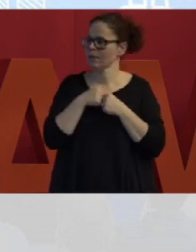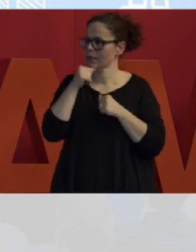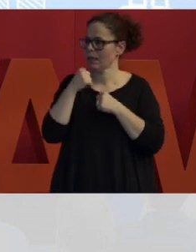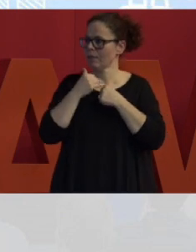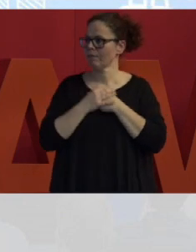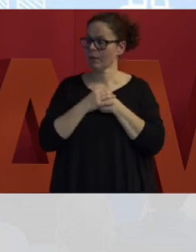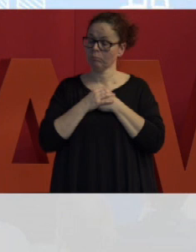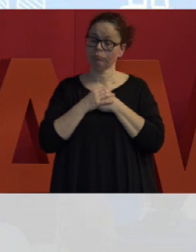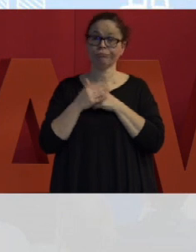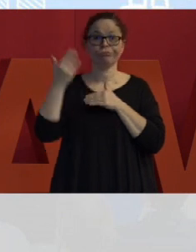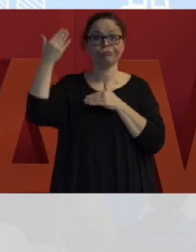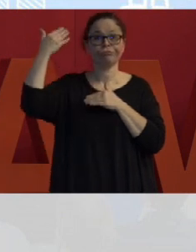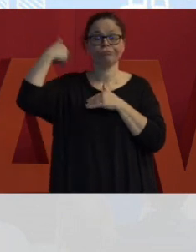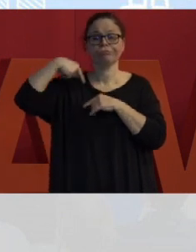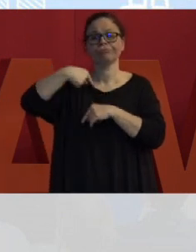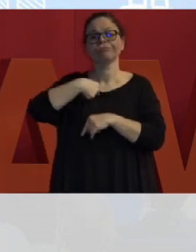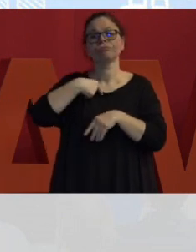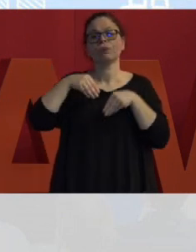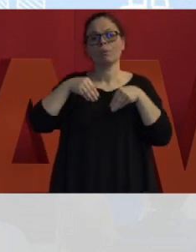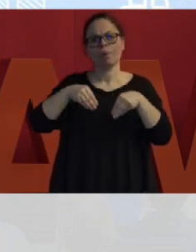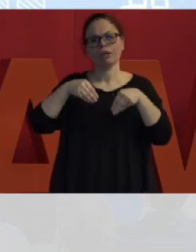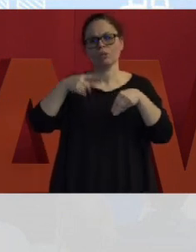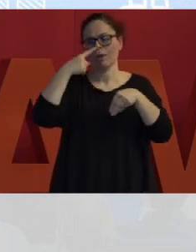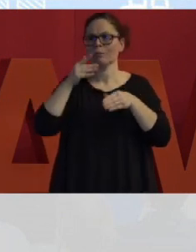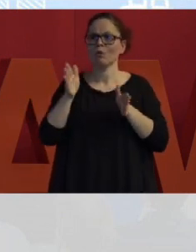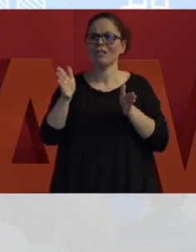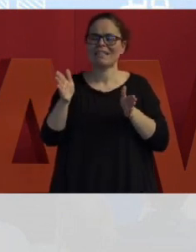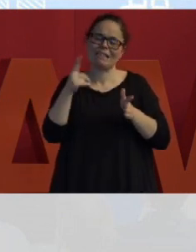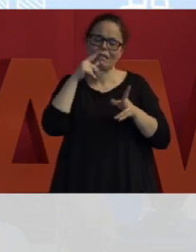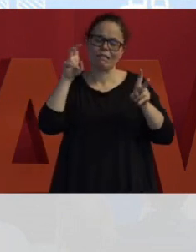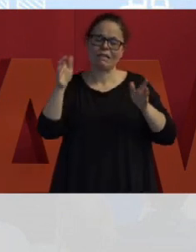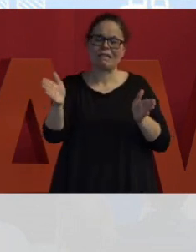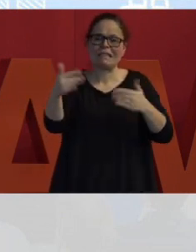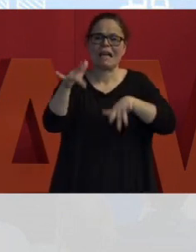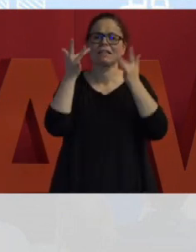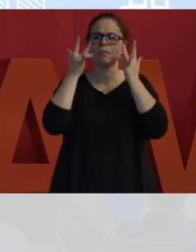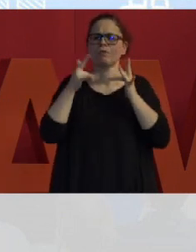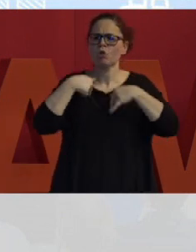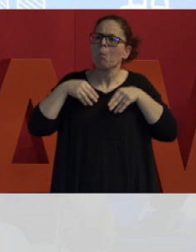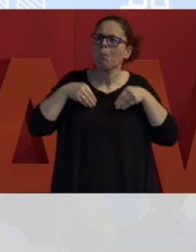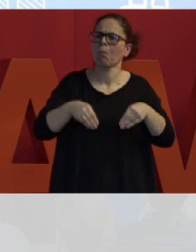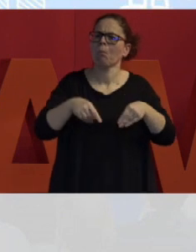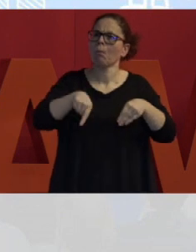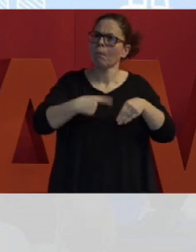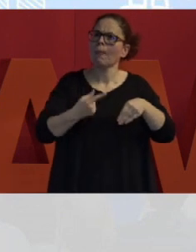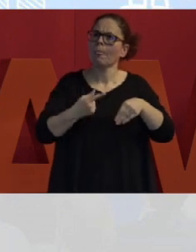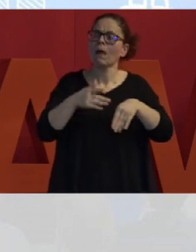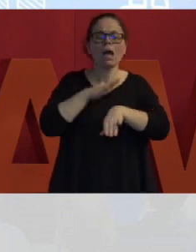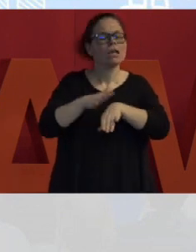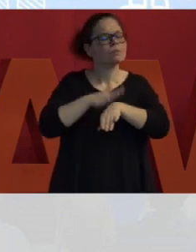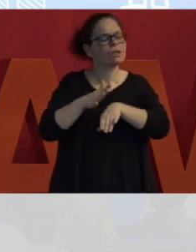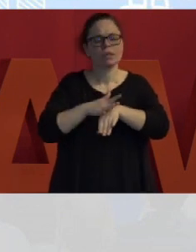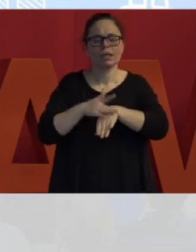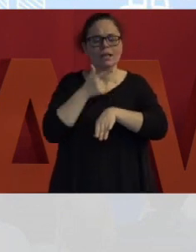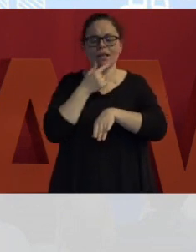Qualche anno fa ho partecipato a una delle stanze di semplificazione. È stata una fantastica esperienza